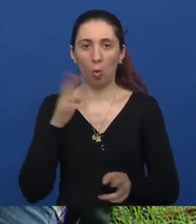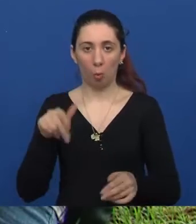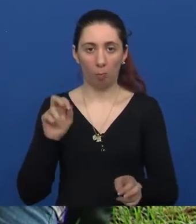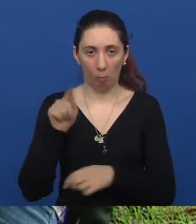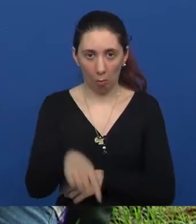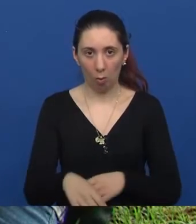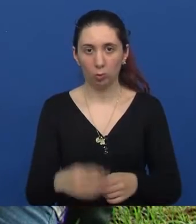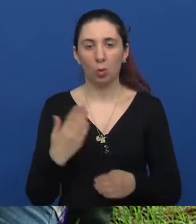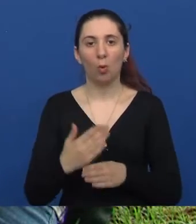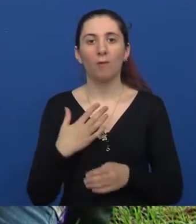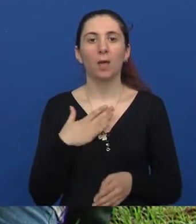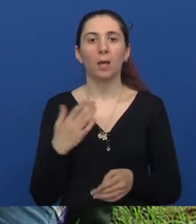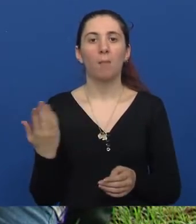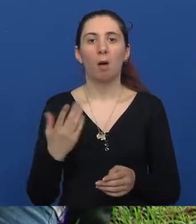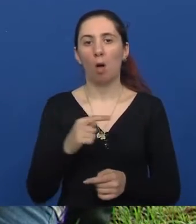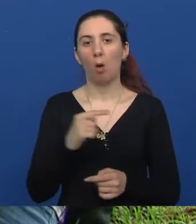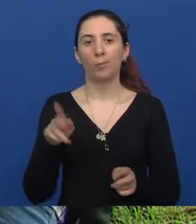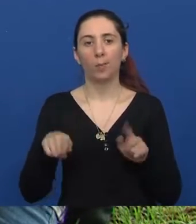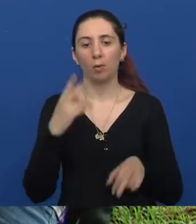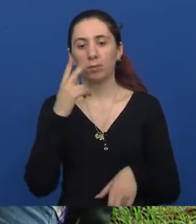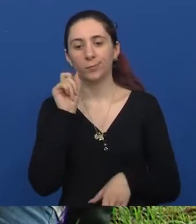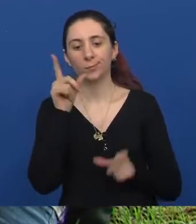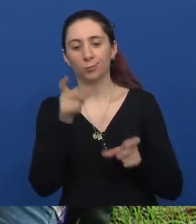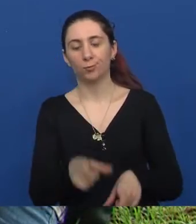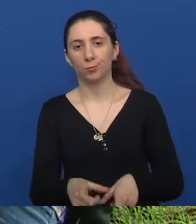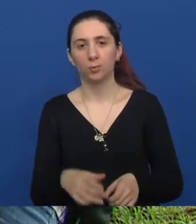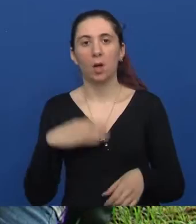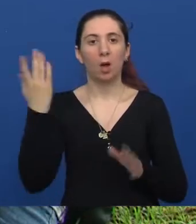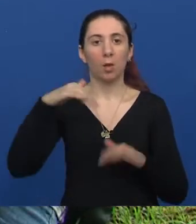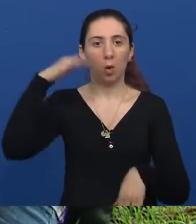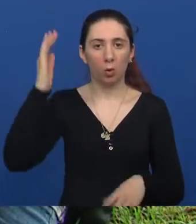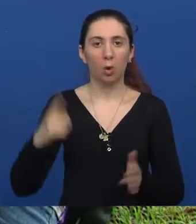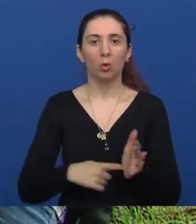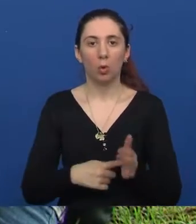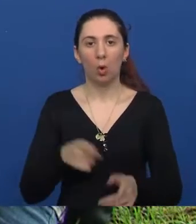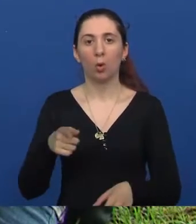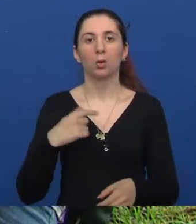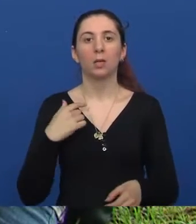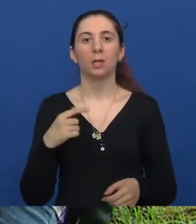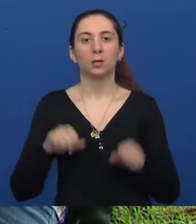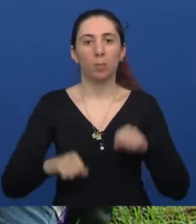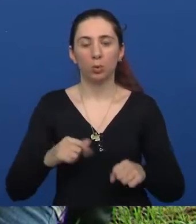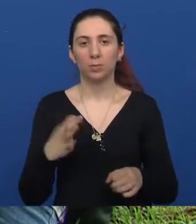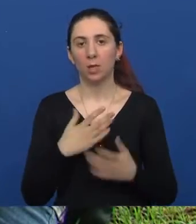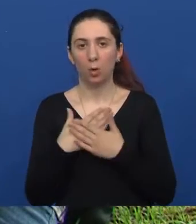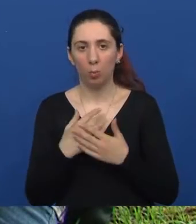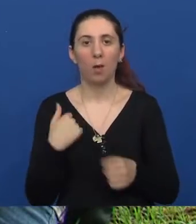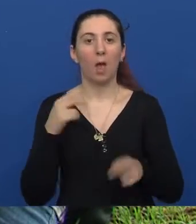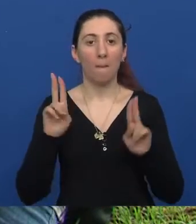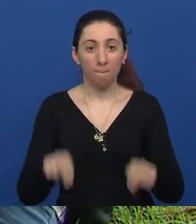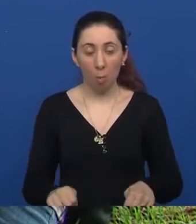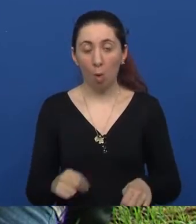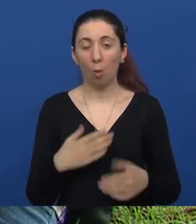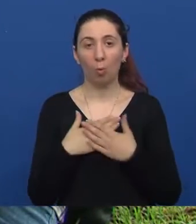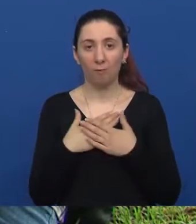na predrasude. Pa onda dokazuj kad odrasteš da si sposoban za ljubav, da si sposoban voljati i